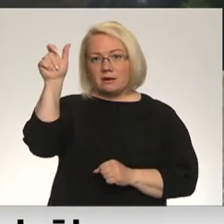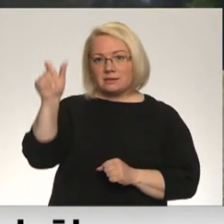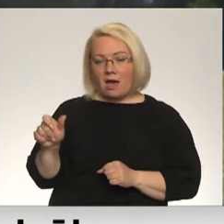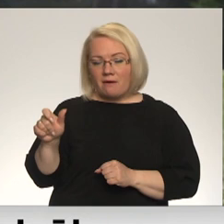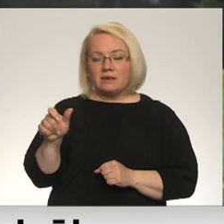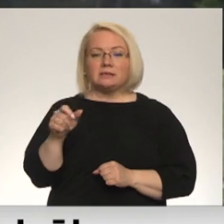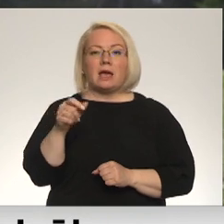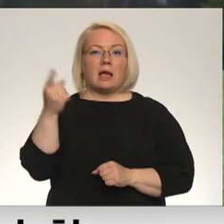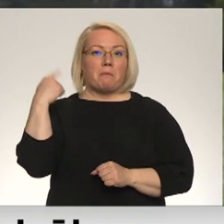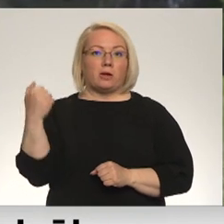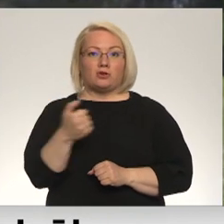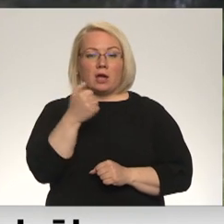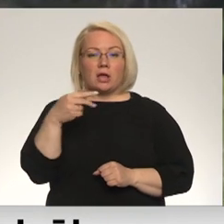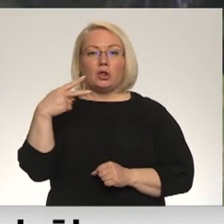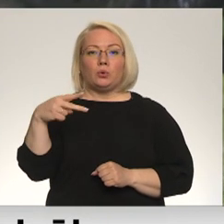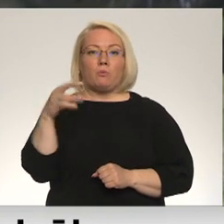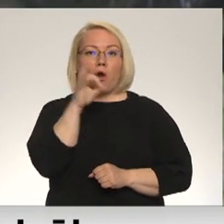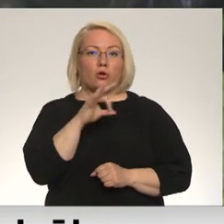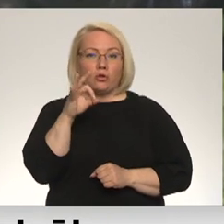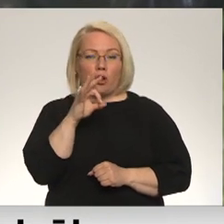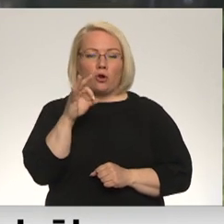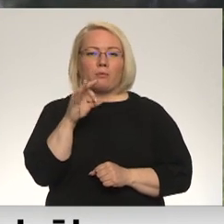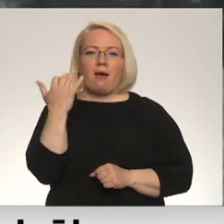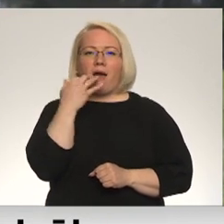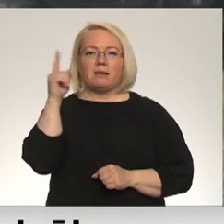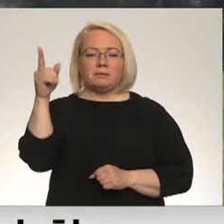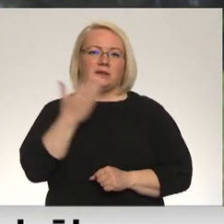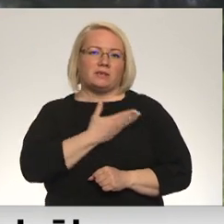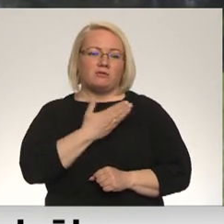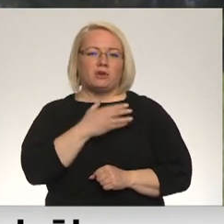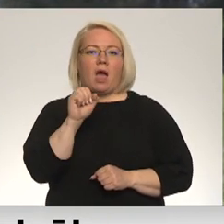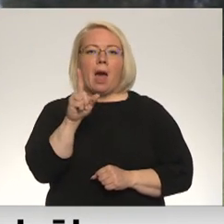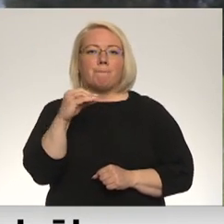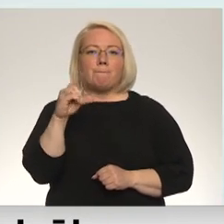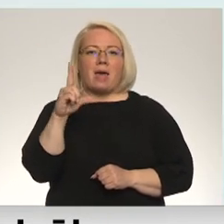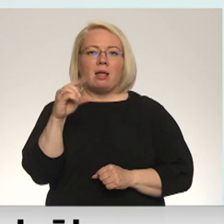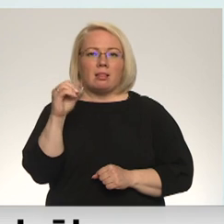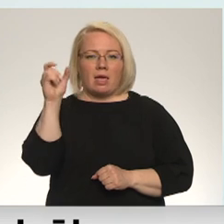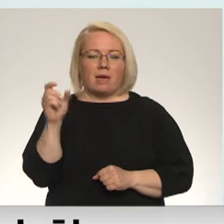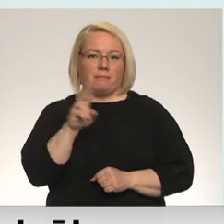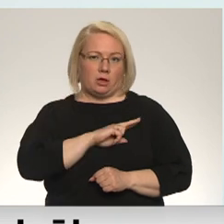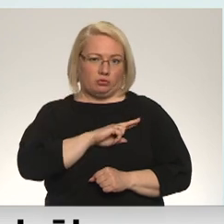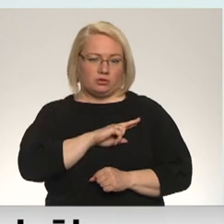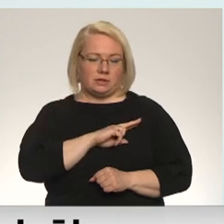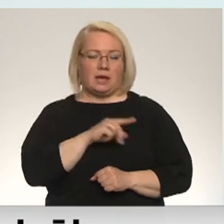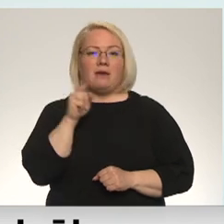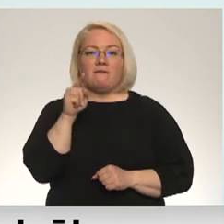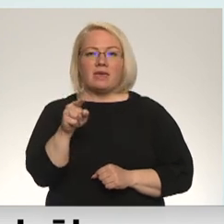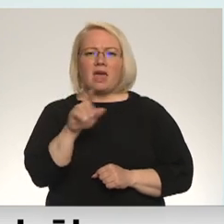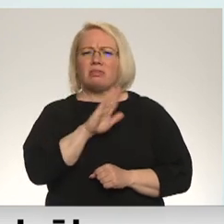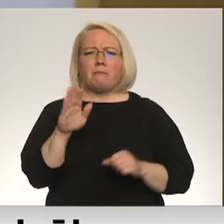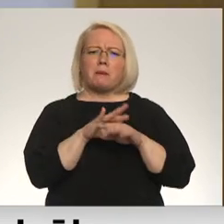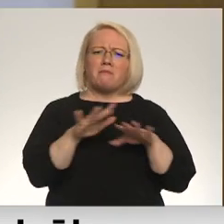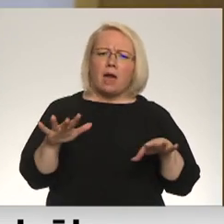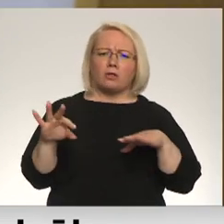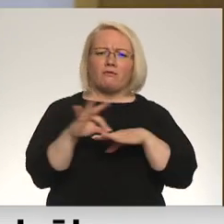Kukainis, pērni 20. oktaubrī 30. dzīvojošā Inesa apeli ir devusies mūžībā. Ines ir mirus. Viņai nebija bērni